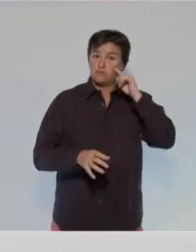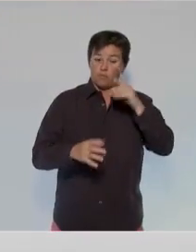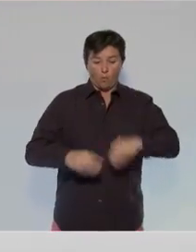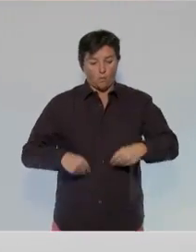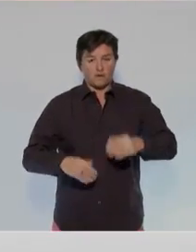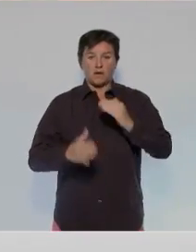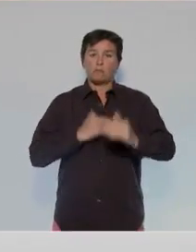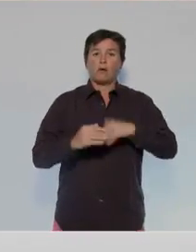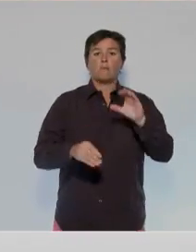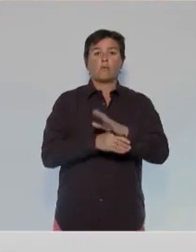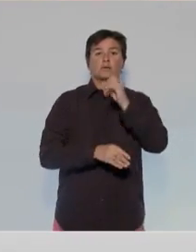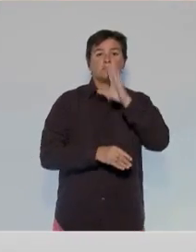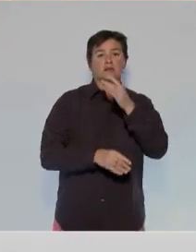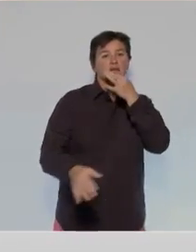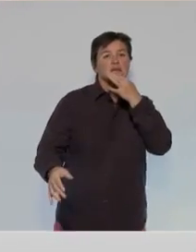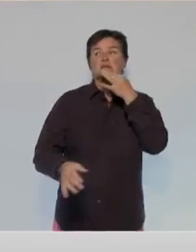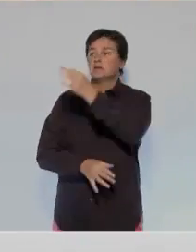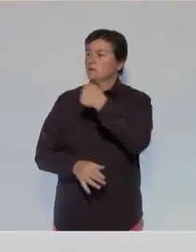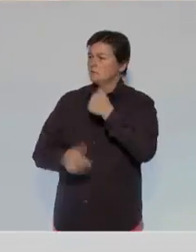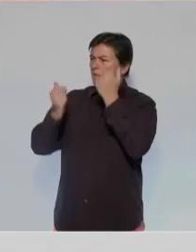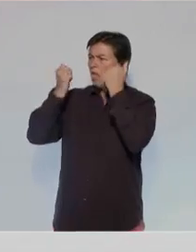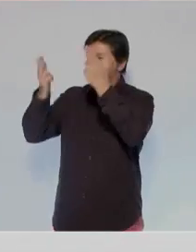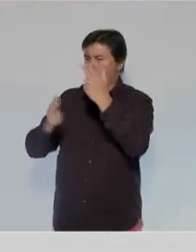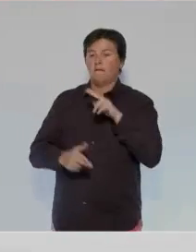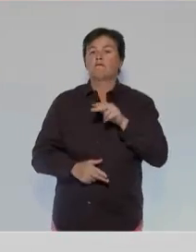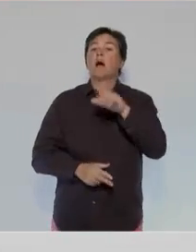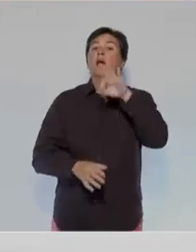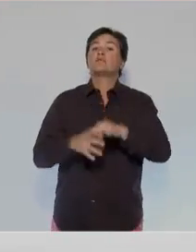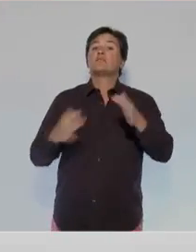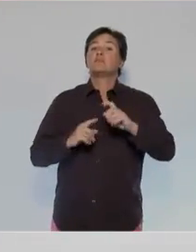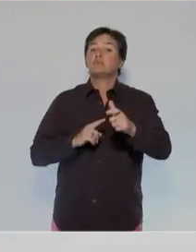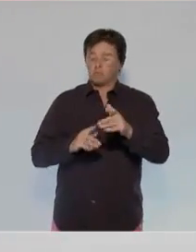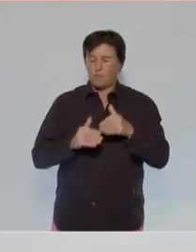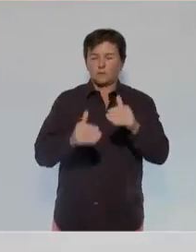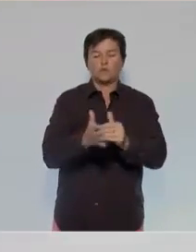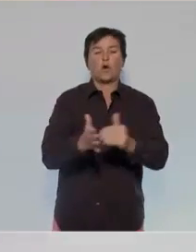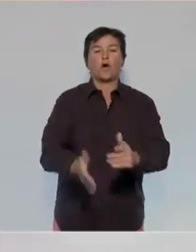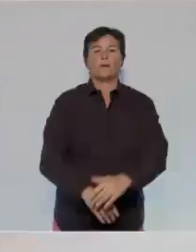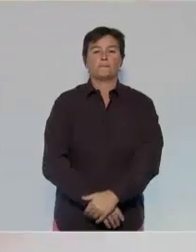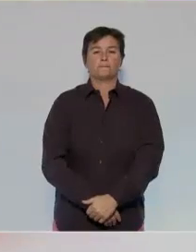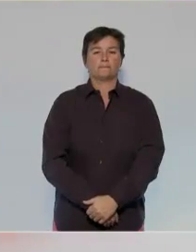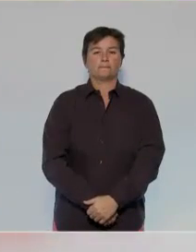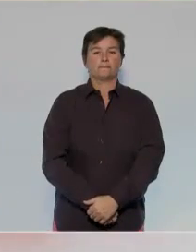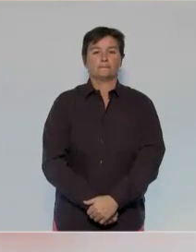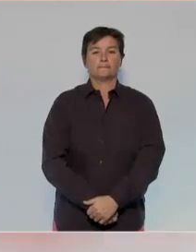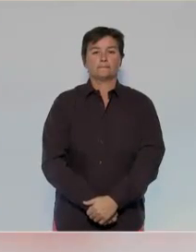un ouvrier et un programme anticapitaliste, c'est leur dire qu'on ne se laissera pas faire et qu'après les élections, ça ne va pas s'arrêter.